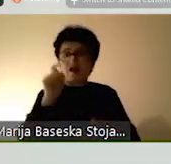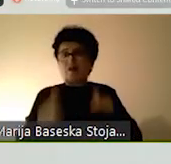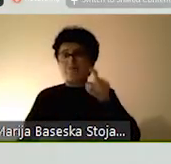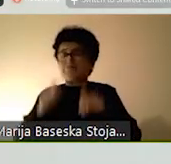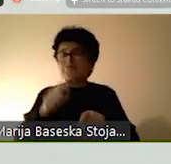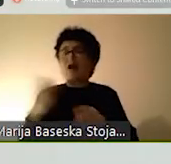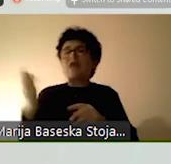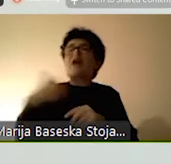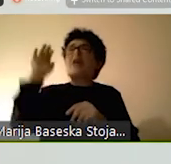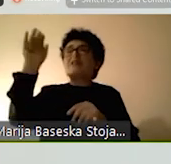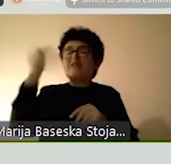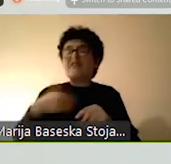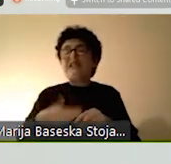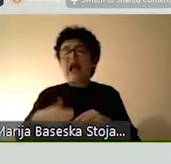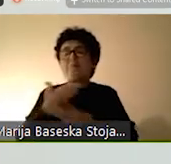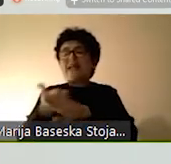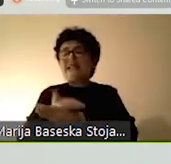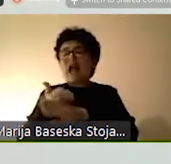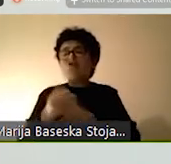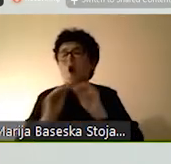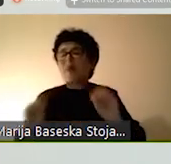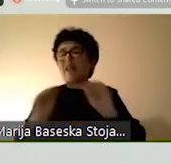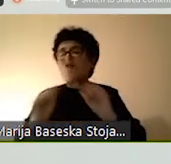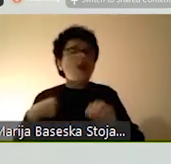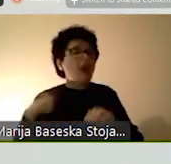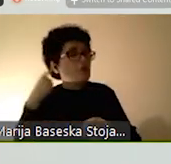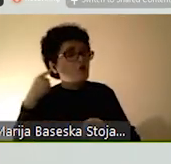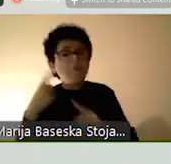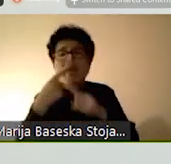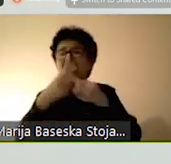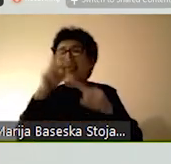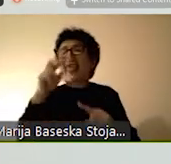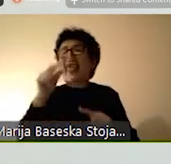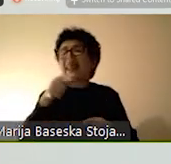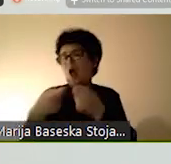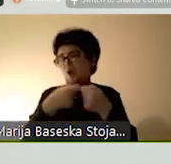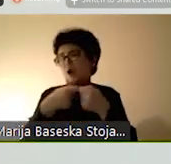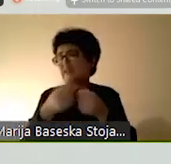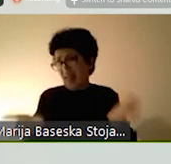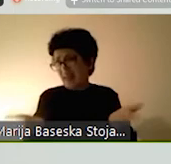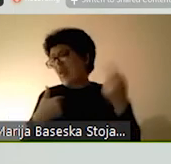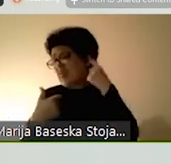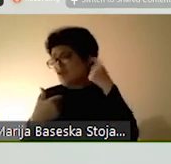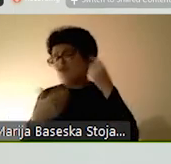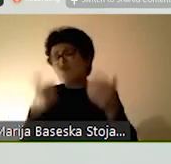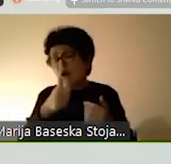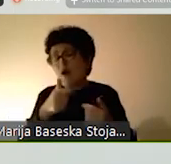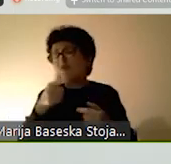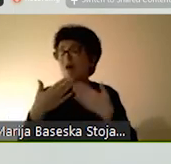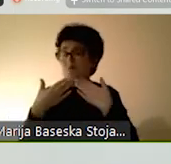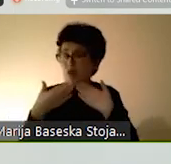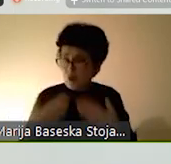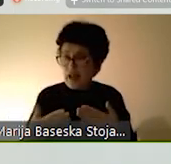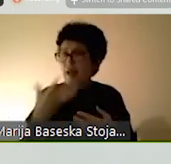и сеопфатно сексуално образовање во Организација на ХЕРА. И благодарение на